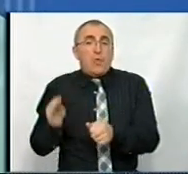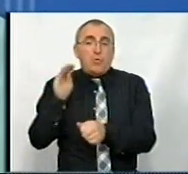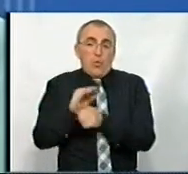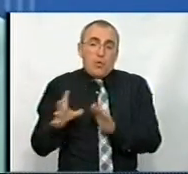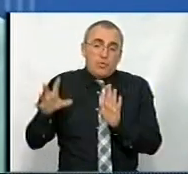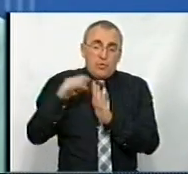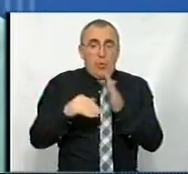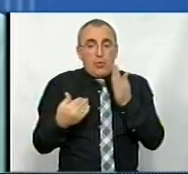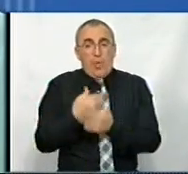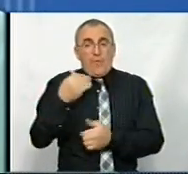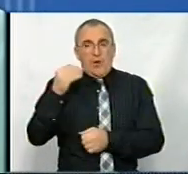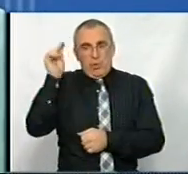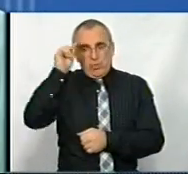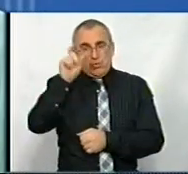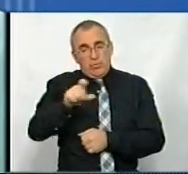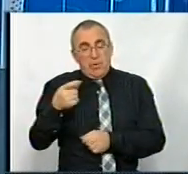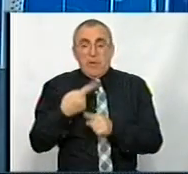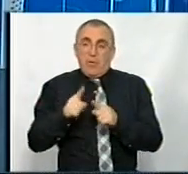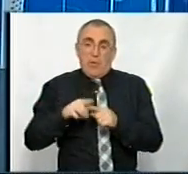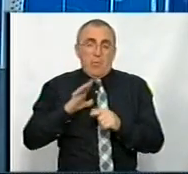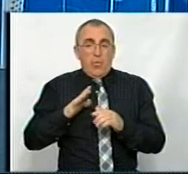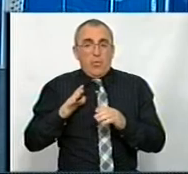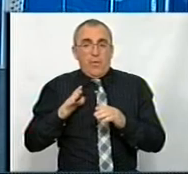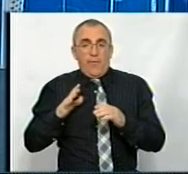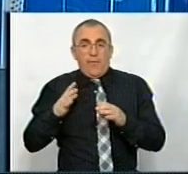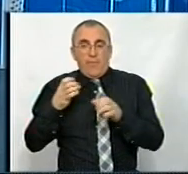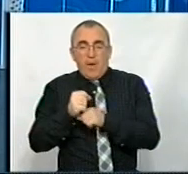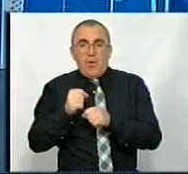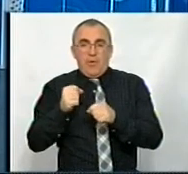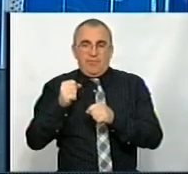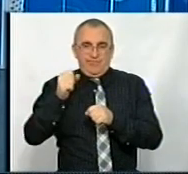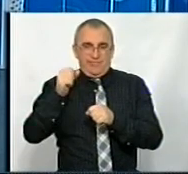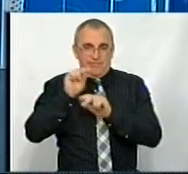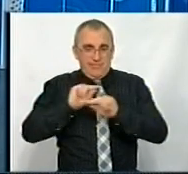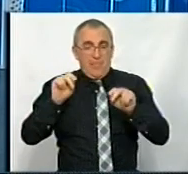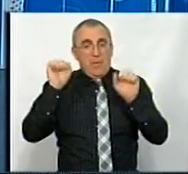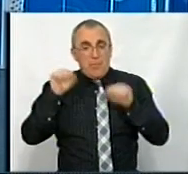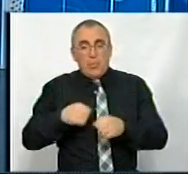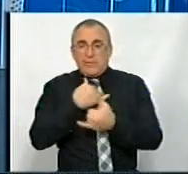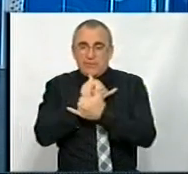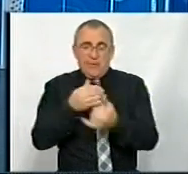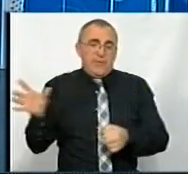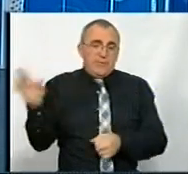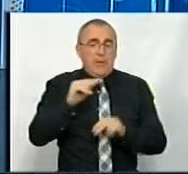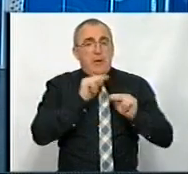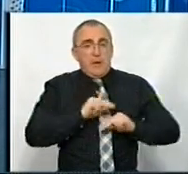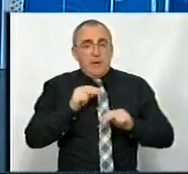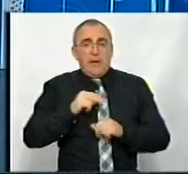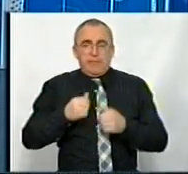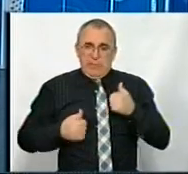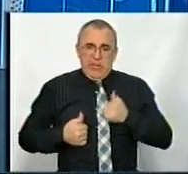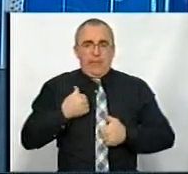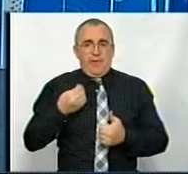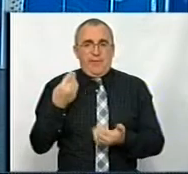залучення нових студентів? Або ж це буде оптимізація викладацького складу, аби мати змогу забезпечити всіх працівників гідними